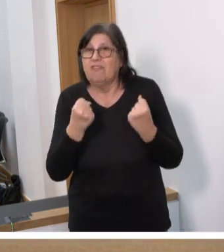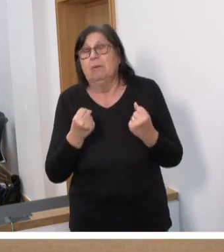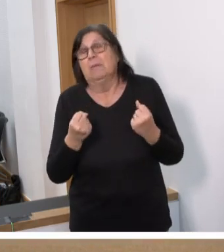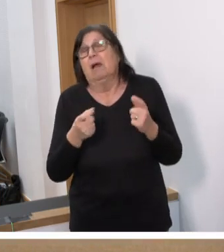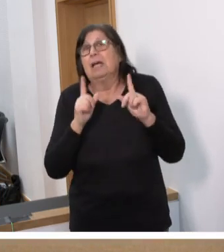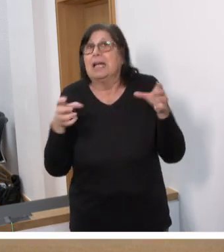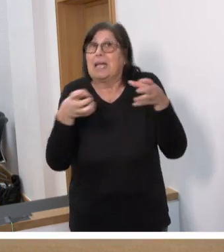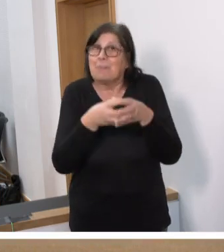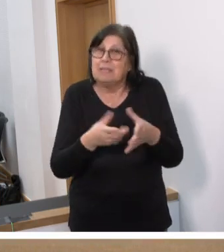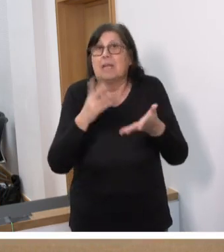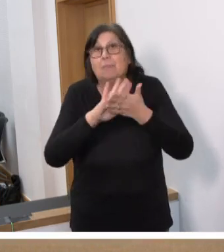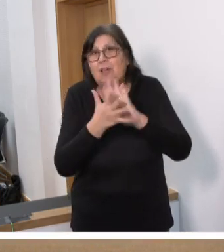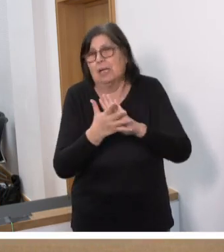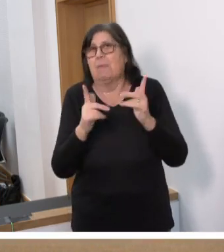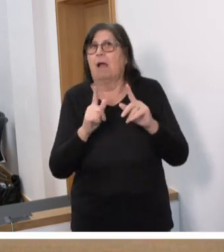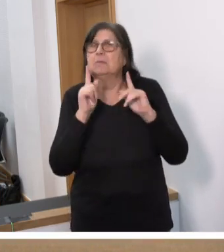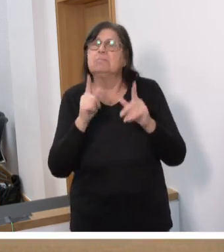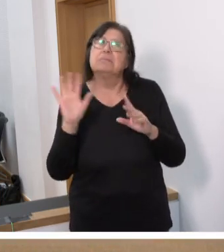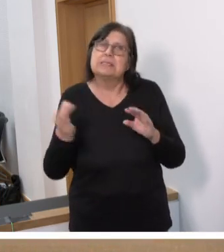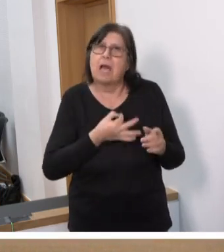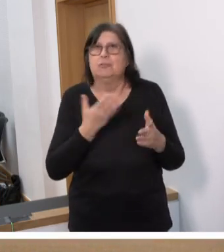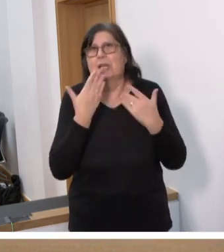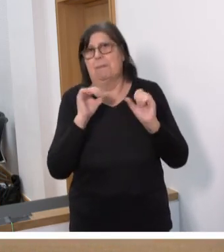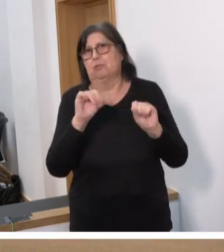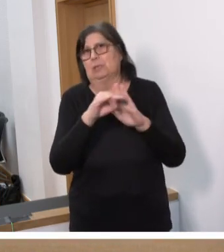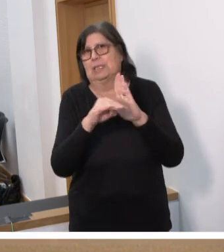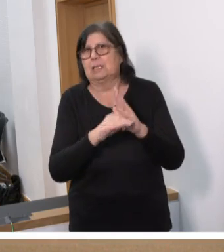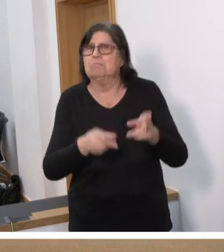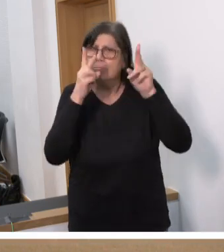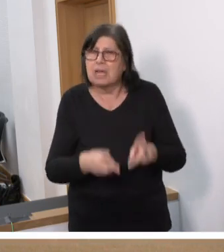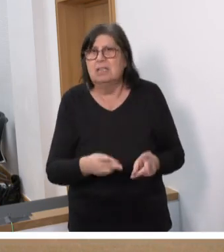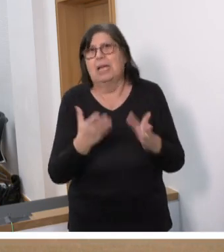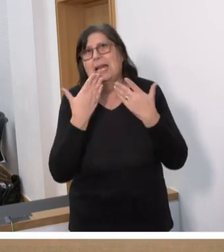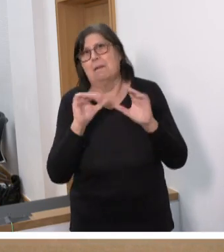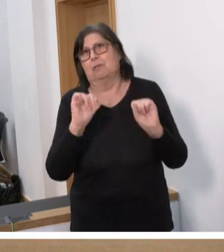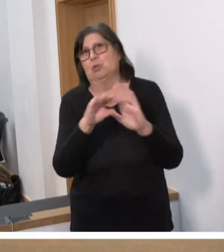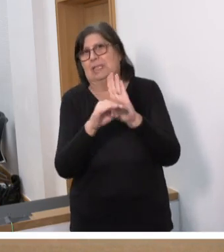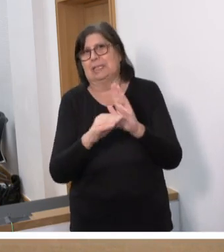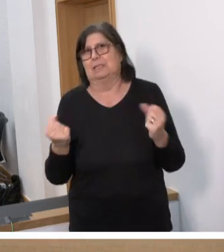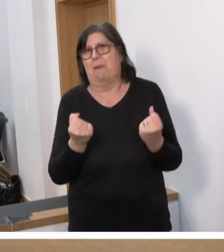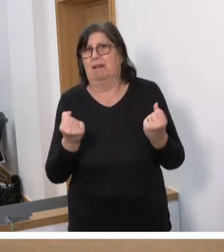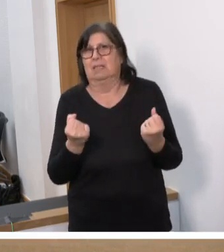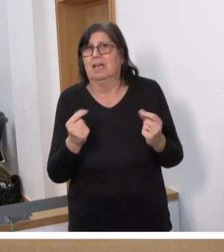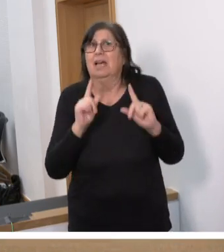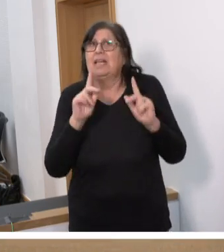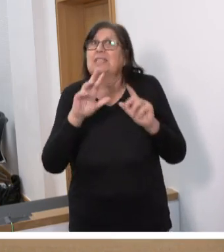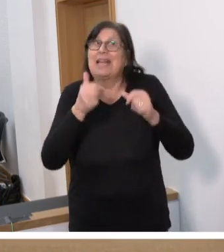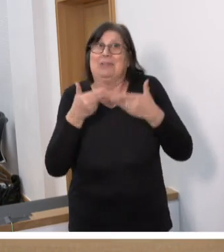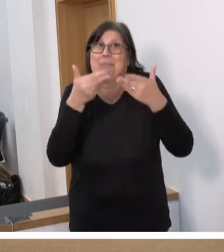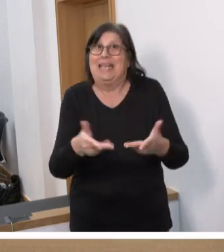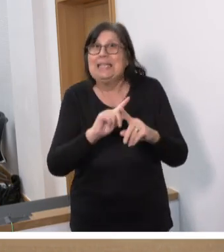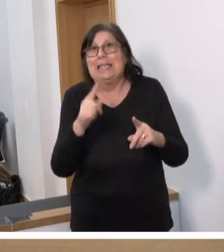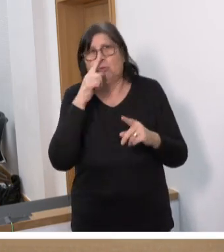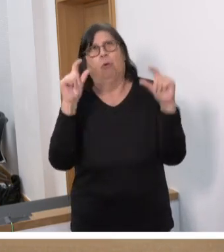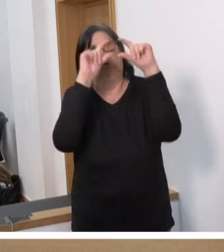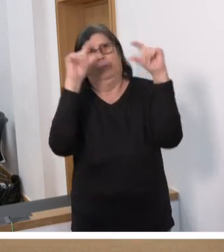dass wir uns gemeinsam darauf verständigen, das saarländische Klimaschutzgesetz zu einem echten Klimaschutzgesetz zu machen, das auch was bringt und nicht nur Überschriften setzt